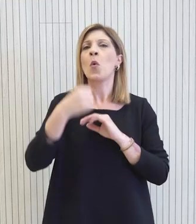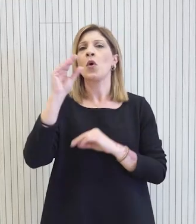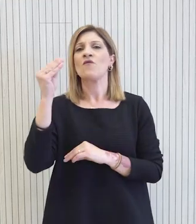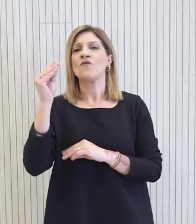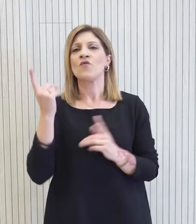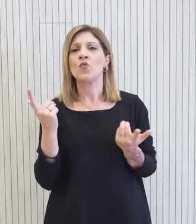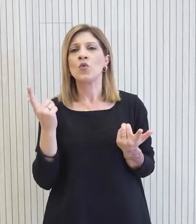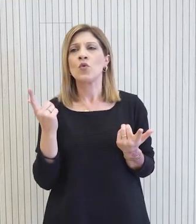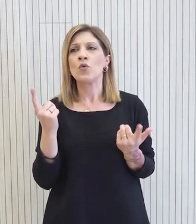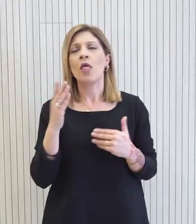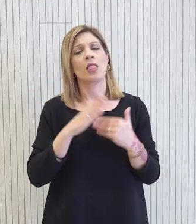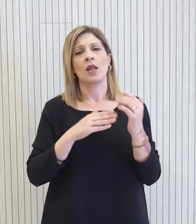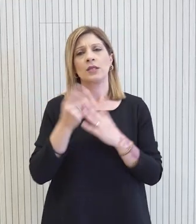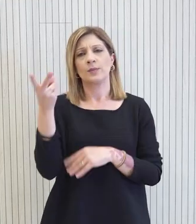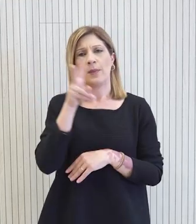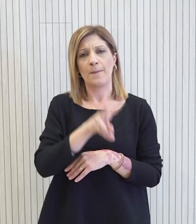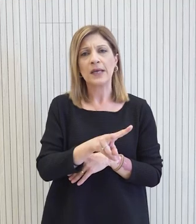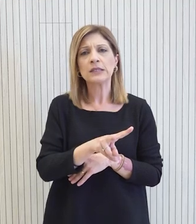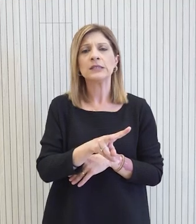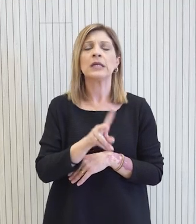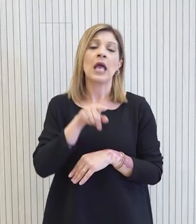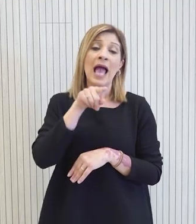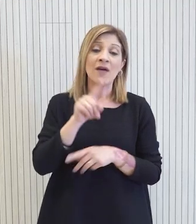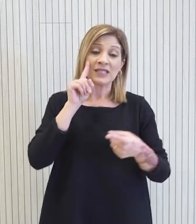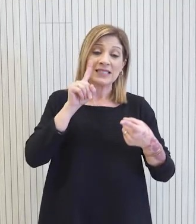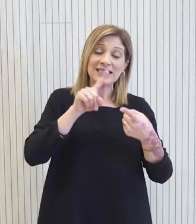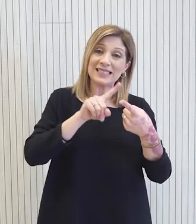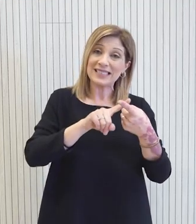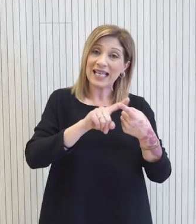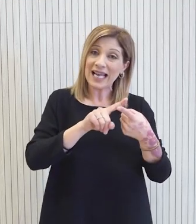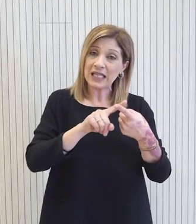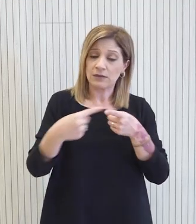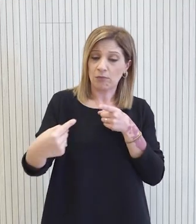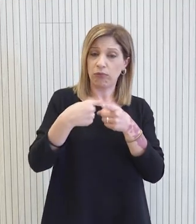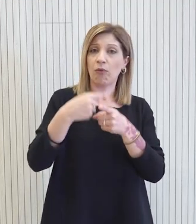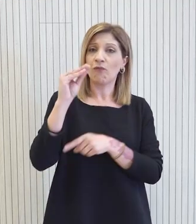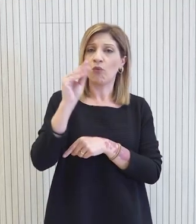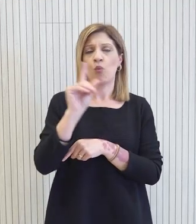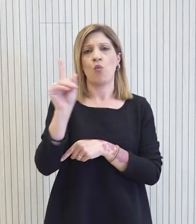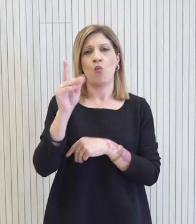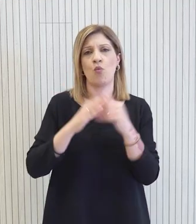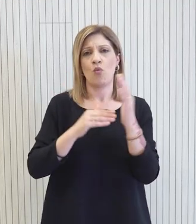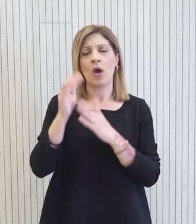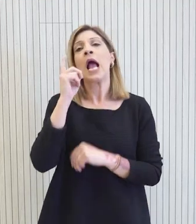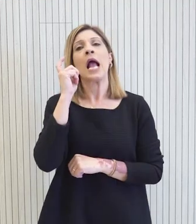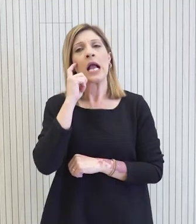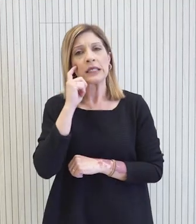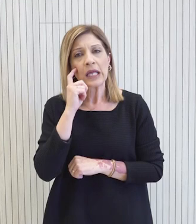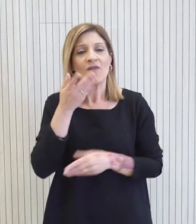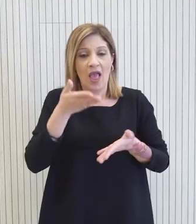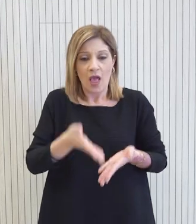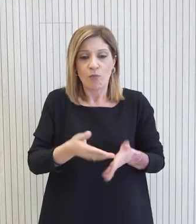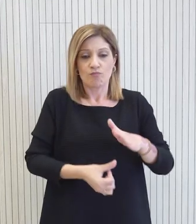Δεν έχει πει κανείς ούτε υπάρχει αντιπαραβολή ότι αυτή η σύσκεψη έρχεται σε σύγκρουση με οποιαδήποτε άλλη σύσκεψη αλλά αντιλαμβάνεστε ότι είναι η